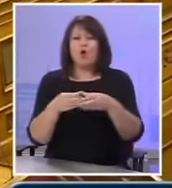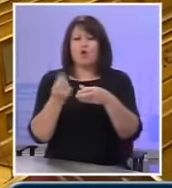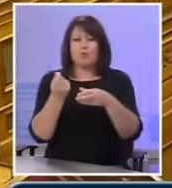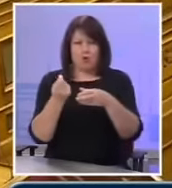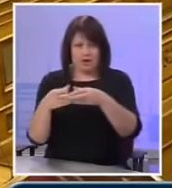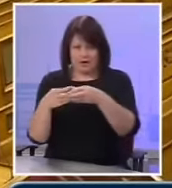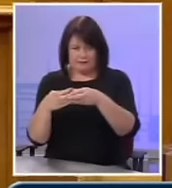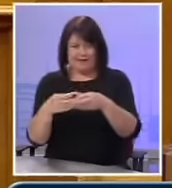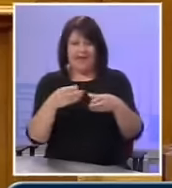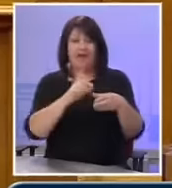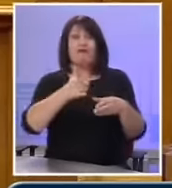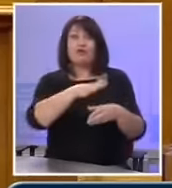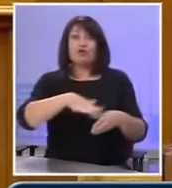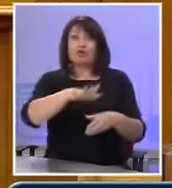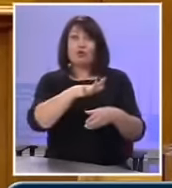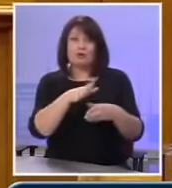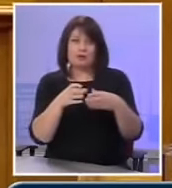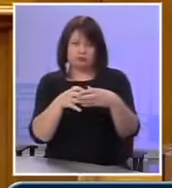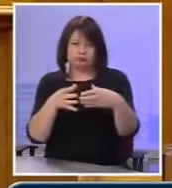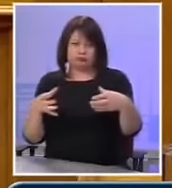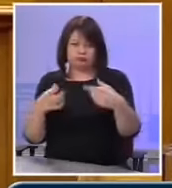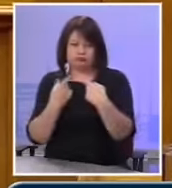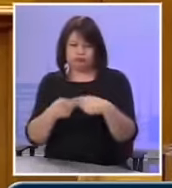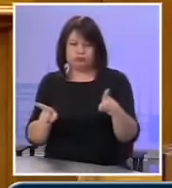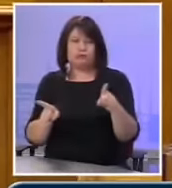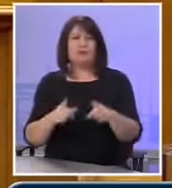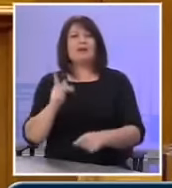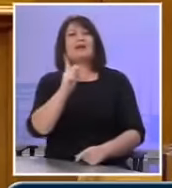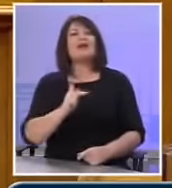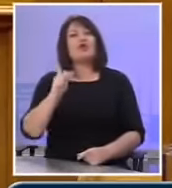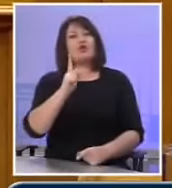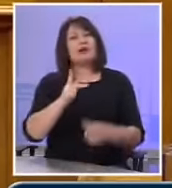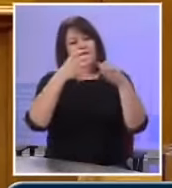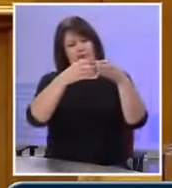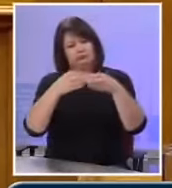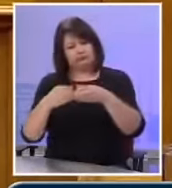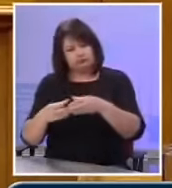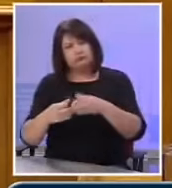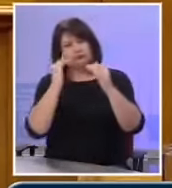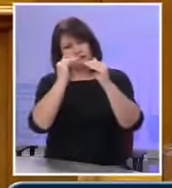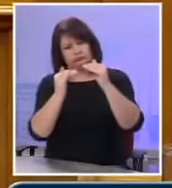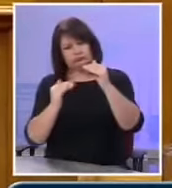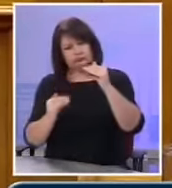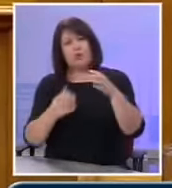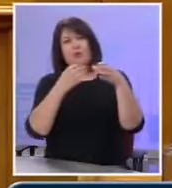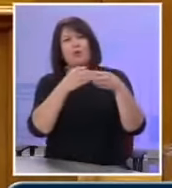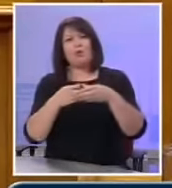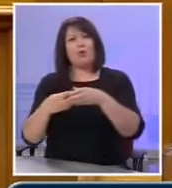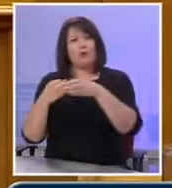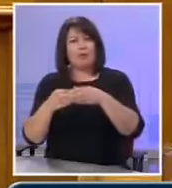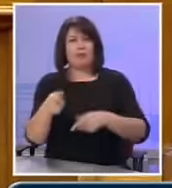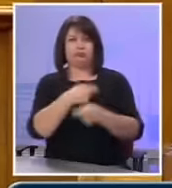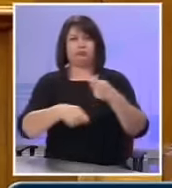στοχούς υπάρχει ένα πολύ μεγάλο φάσμα. Η κοινωνική διαστρομάτευση, η ταξική διαστρομάτευση δεν έχει τους μεγάλους